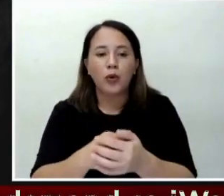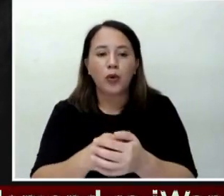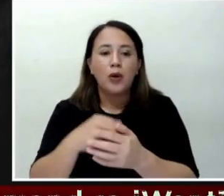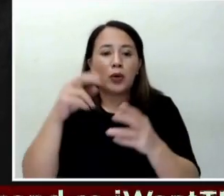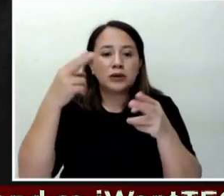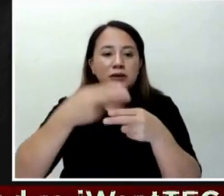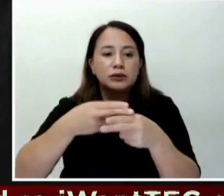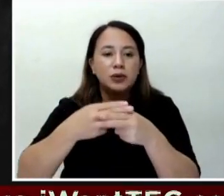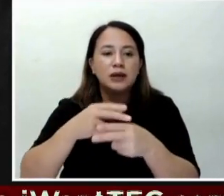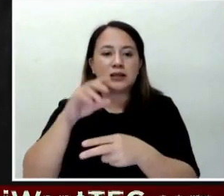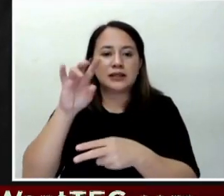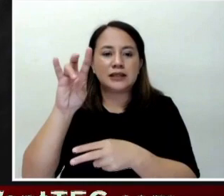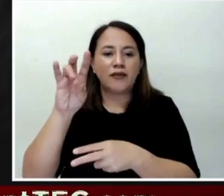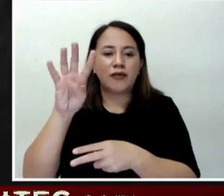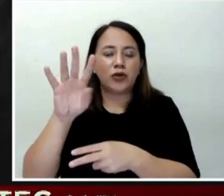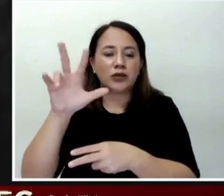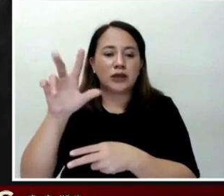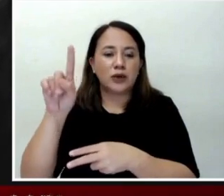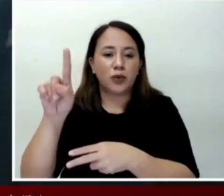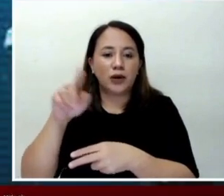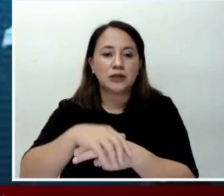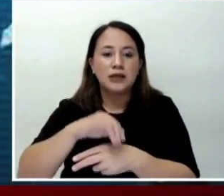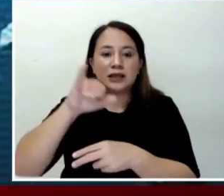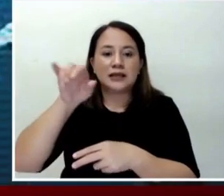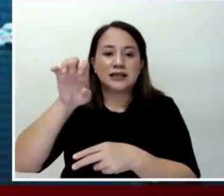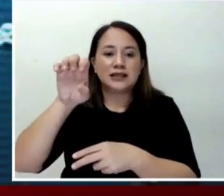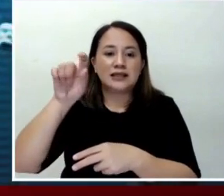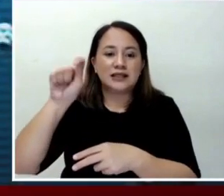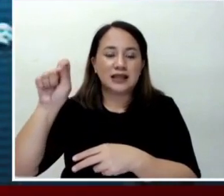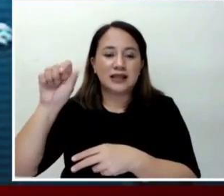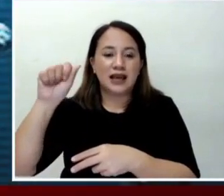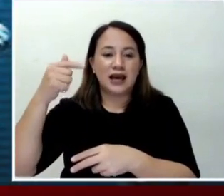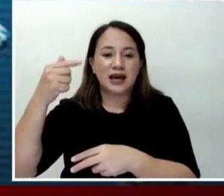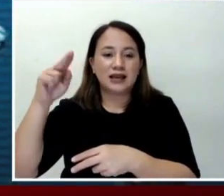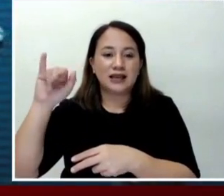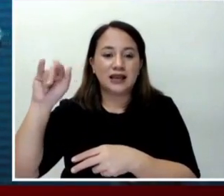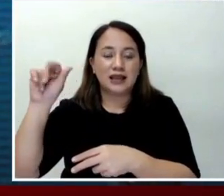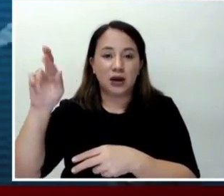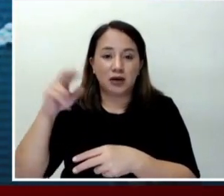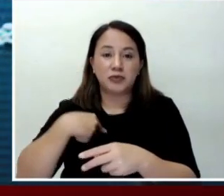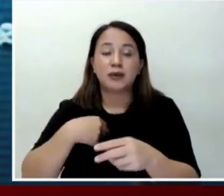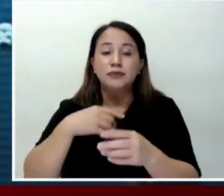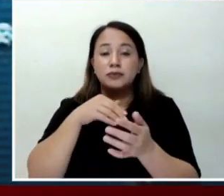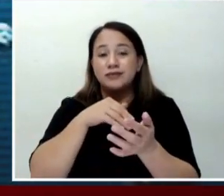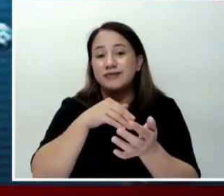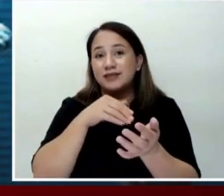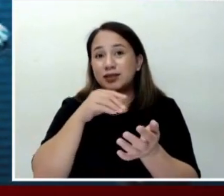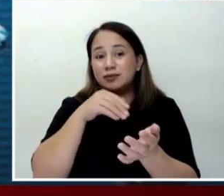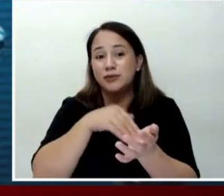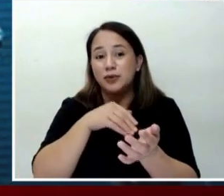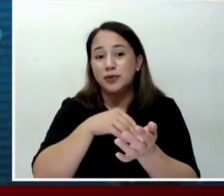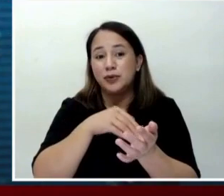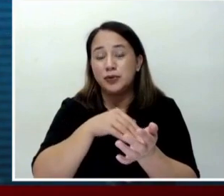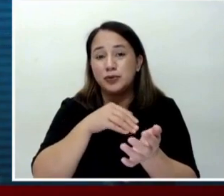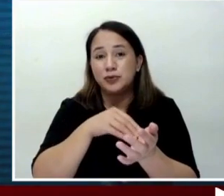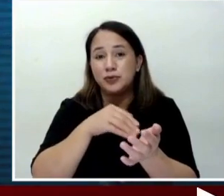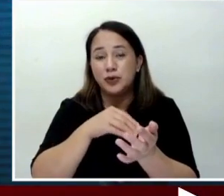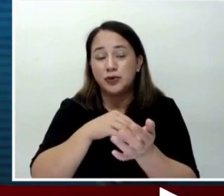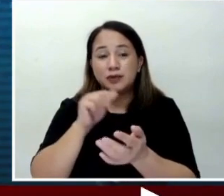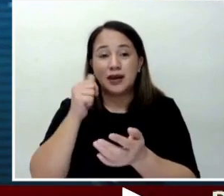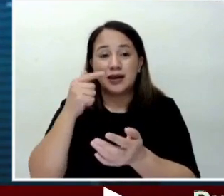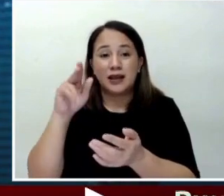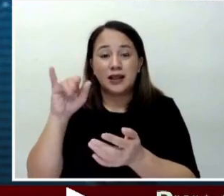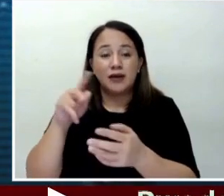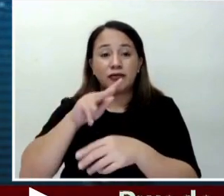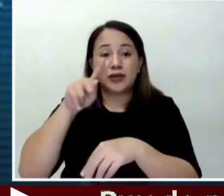7431 Jet Aguilar. Ipinangalan nito kay Dr. Jose Francisco Aguilar, isang neurosurgeon sa Philippine Children's Medical